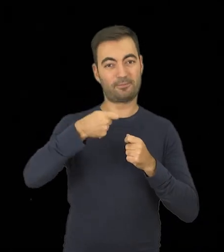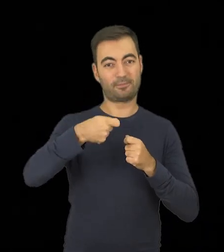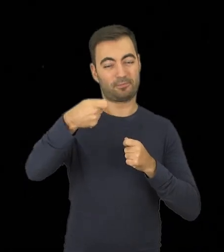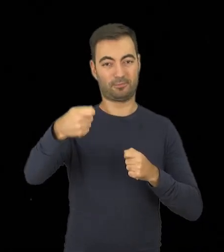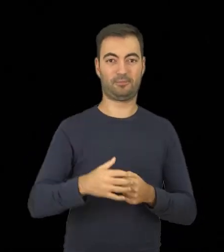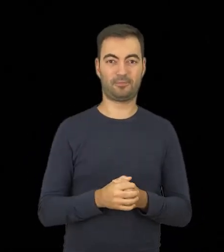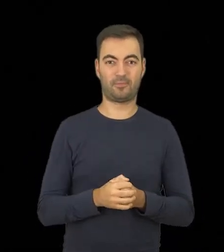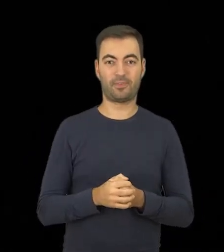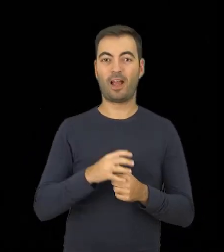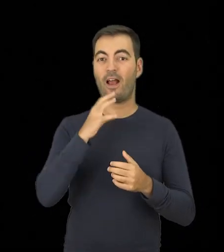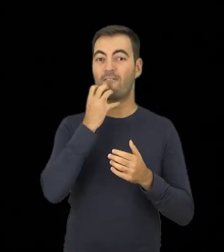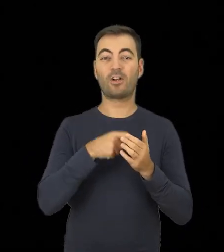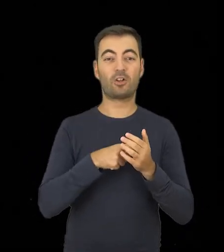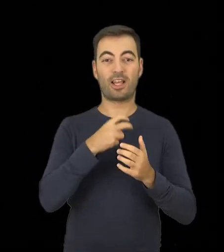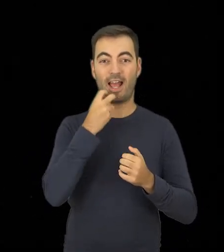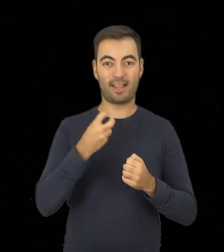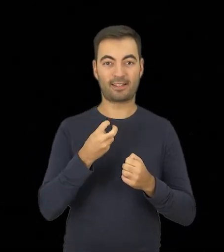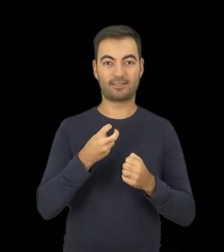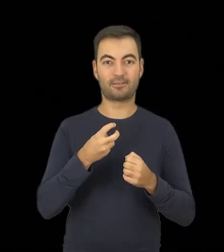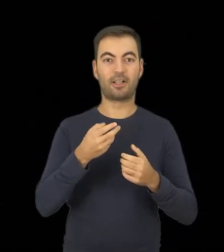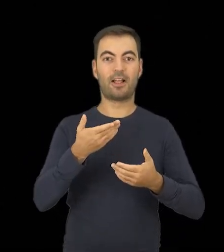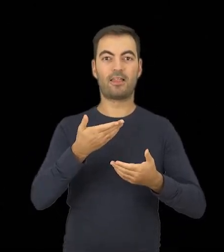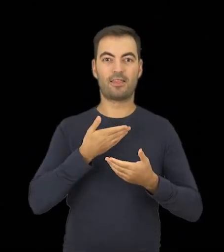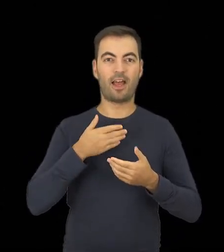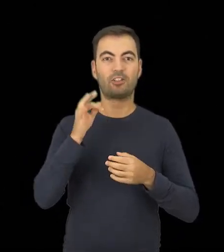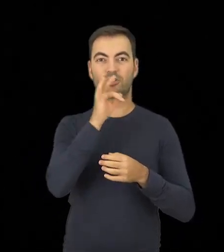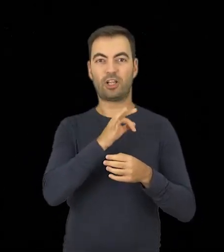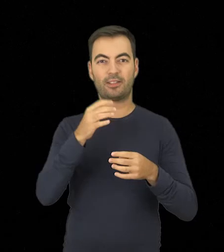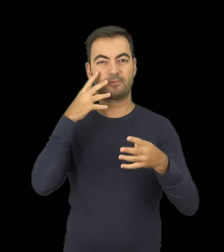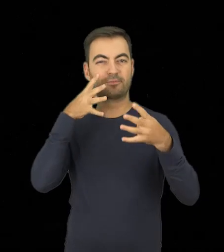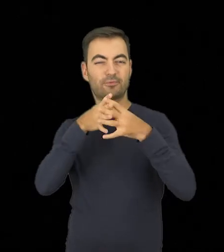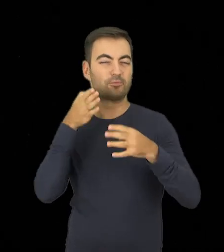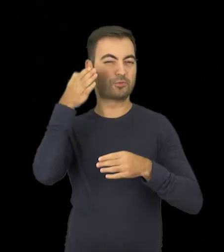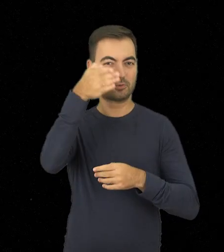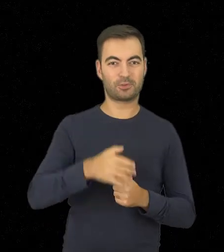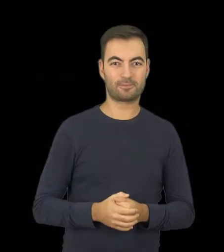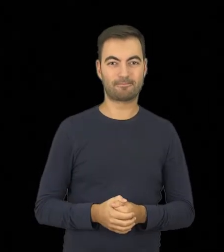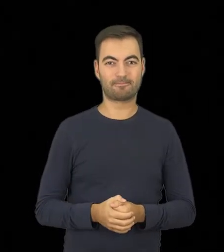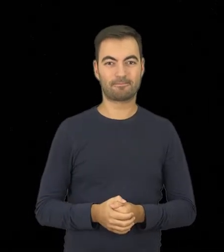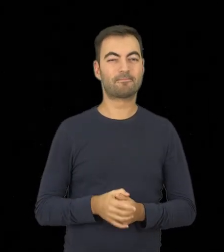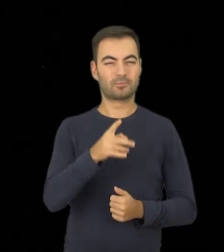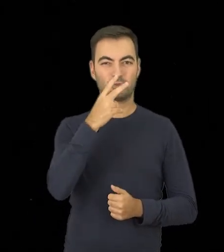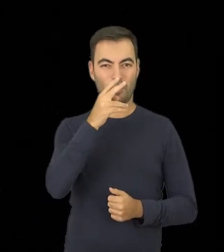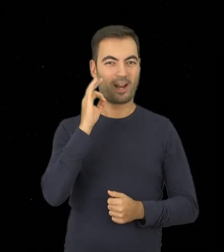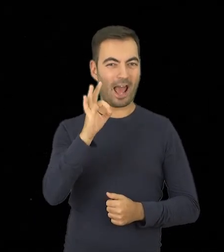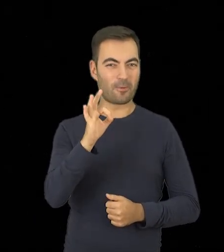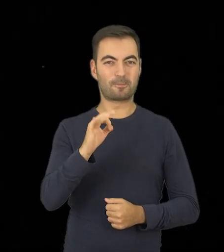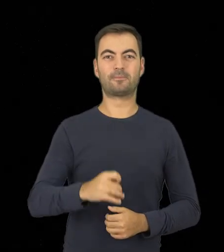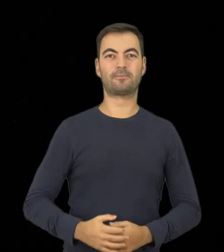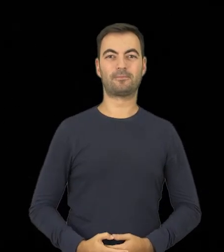Wykorzystanie energii jądrowej daje nam możliwość poznania tego, co jeszcze przed nami. Poznaj atom.